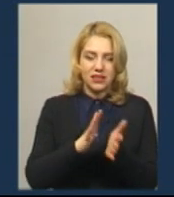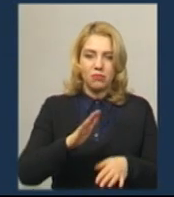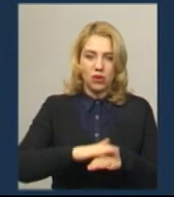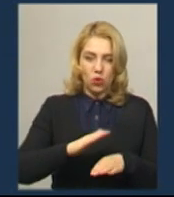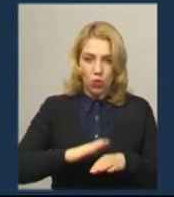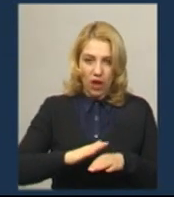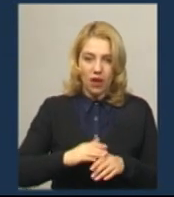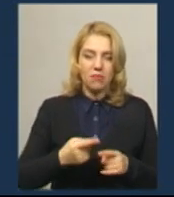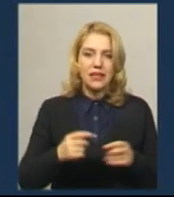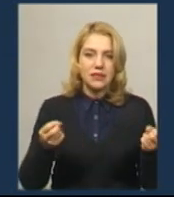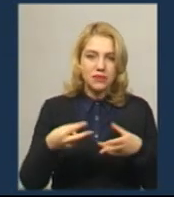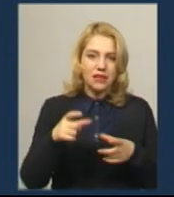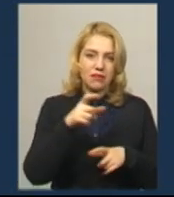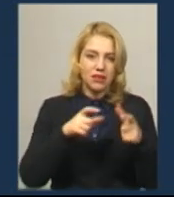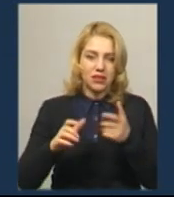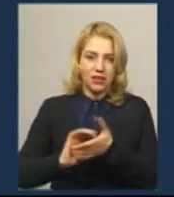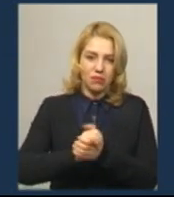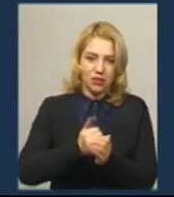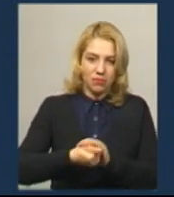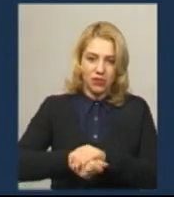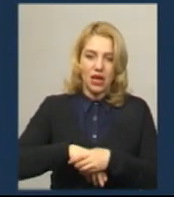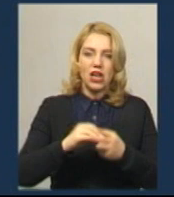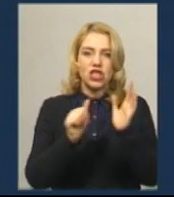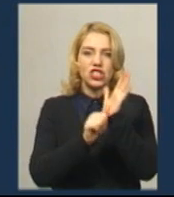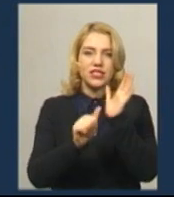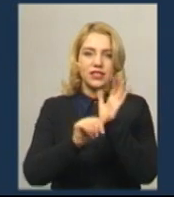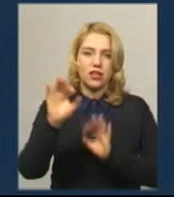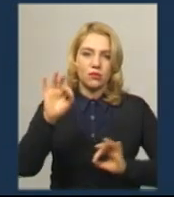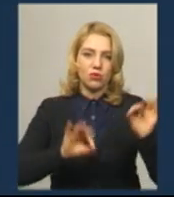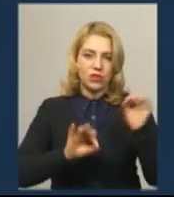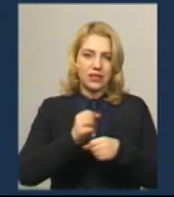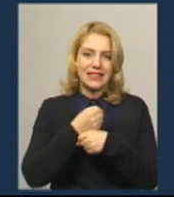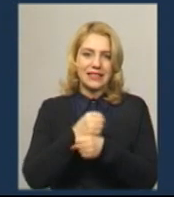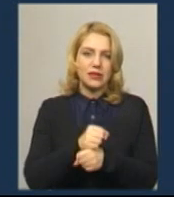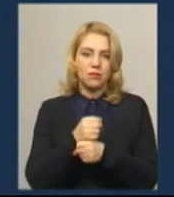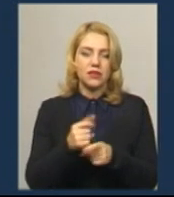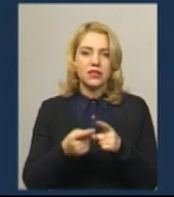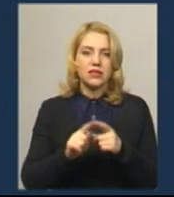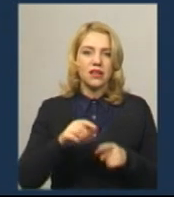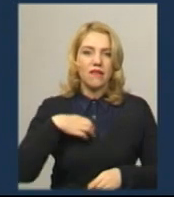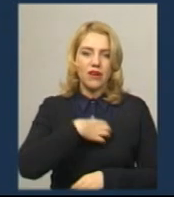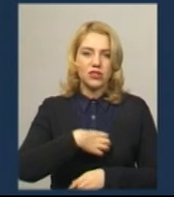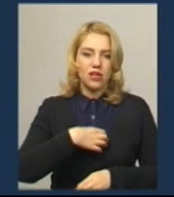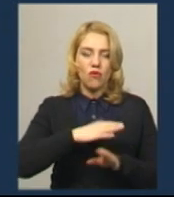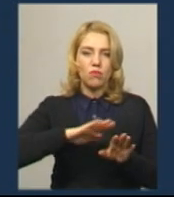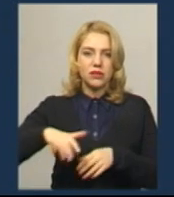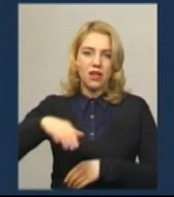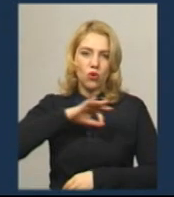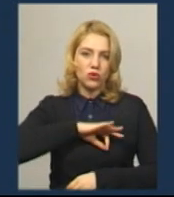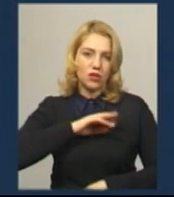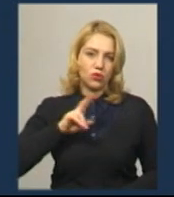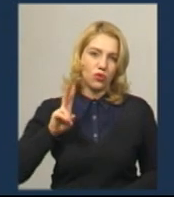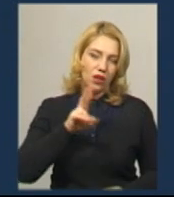дезінфекційний засіб для рук, який містить не менше 60% спирту. Це особливо важливо після користування громадським